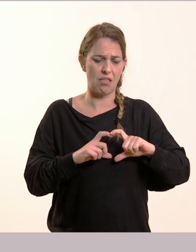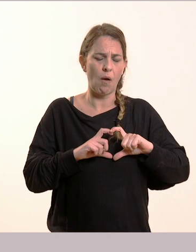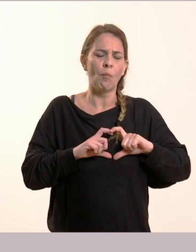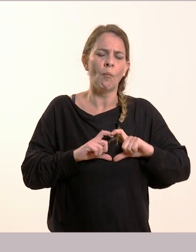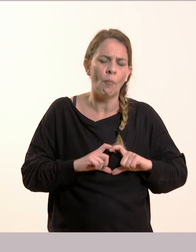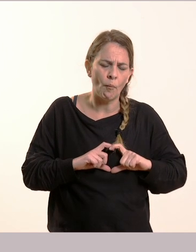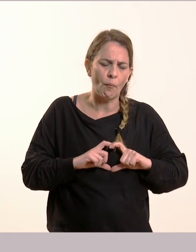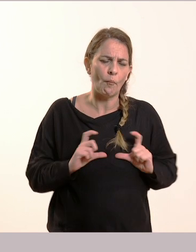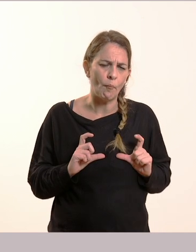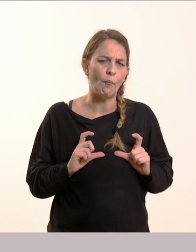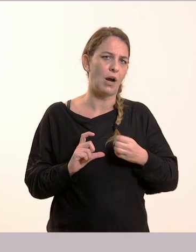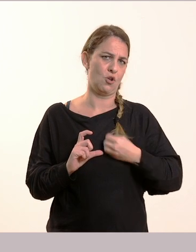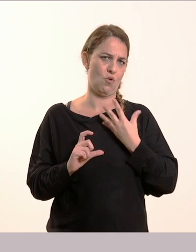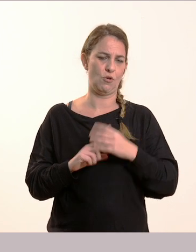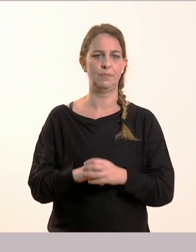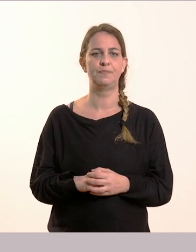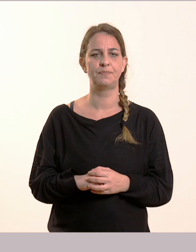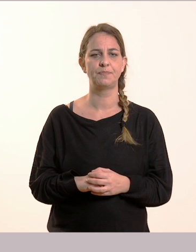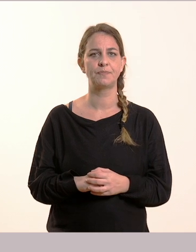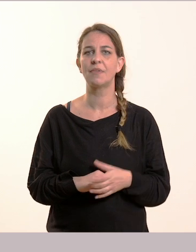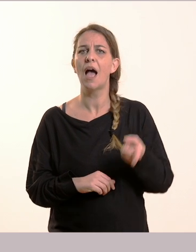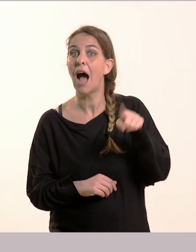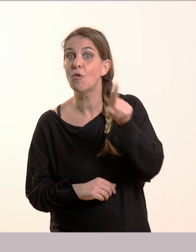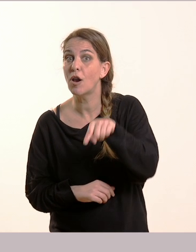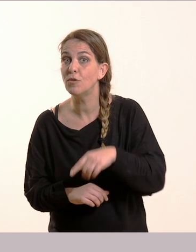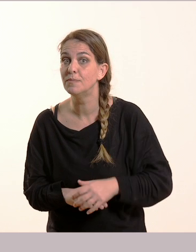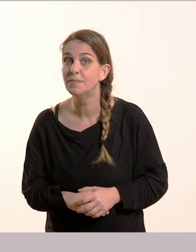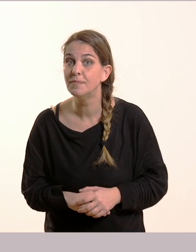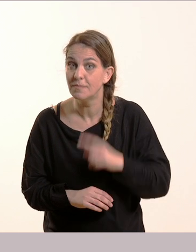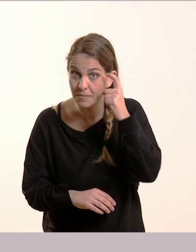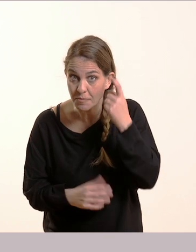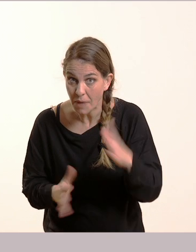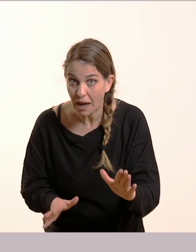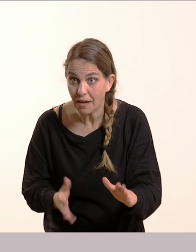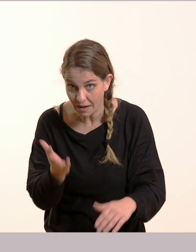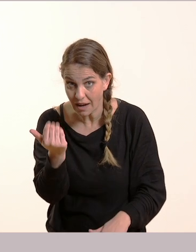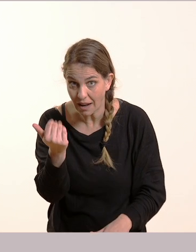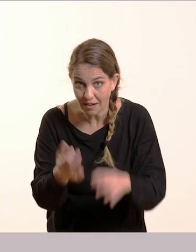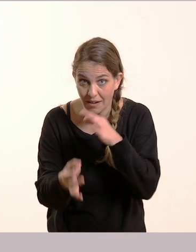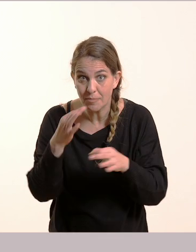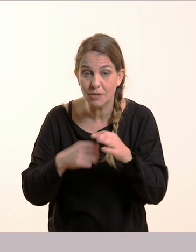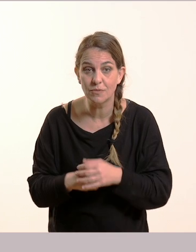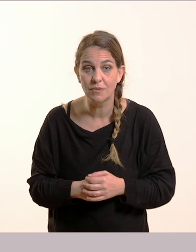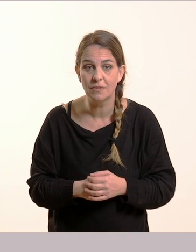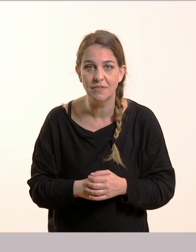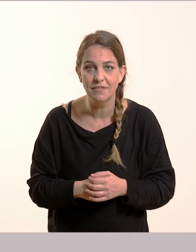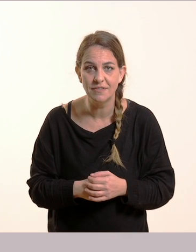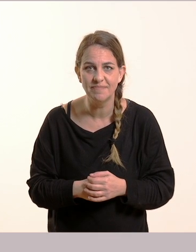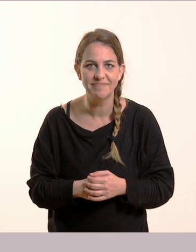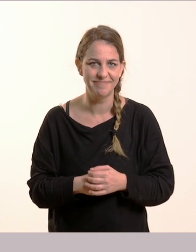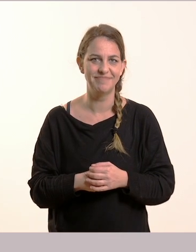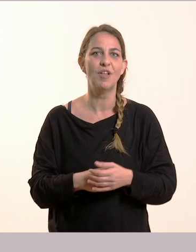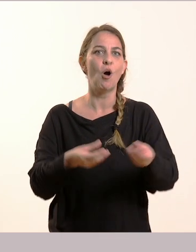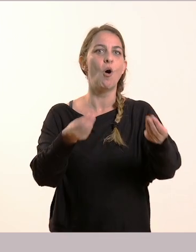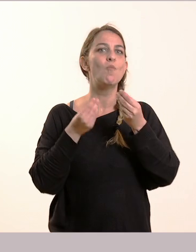Πολύ ωραία! Κι άλλη μία, έχεις σκεφτεί! Έχεις σκεφτεί! Για να σε ακούσω! Με πότισε φαρμάκι!